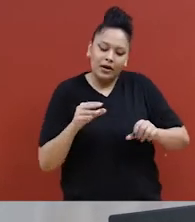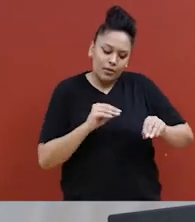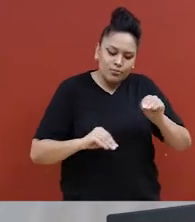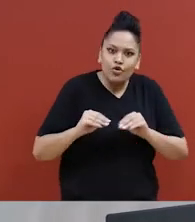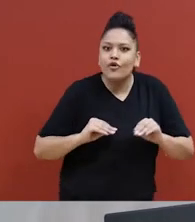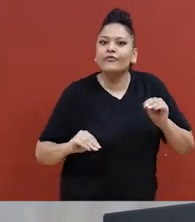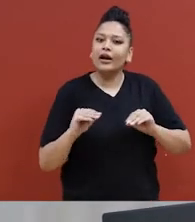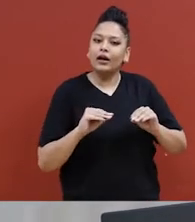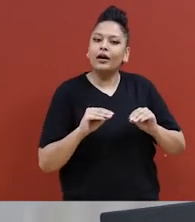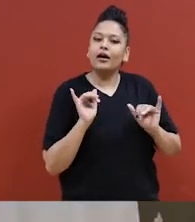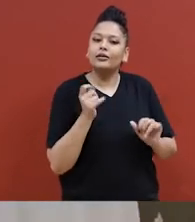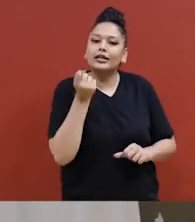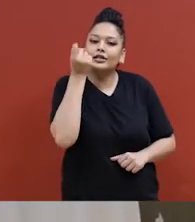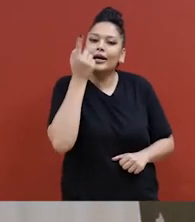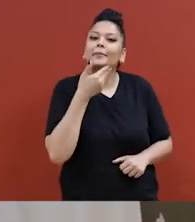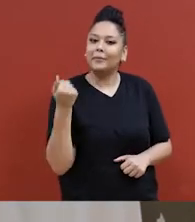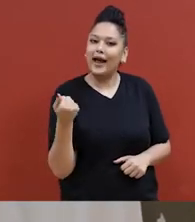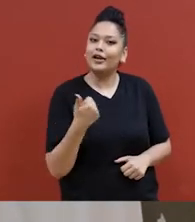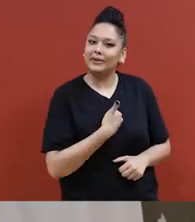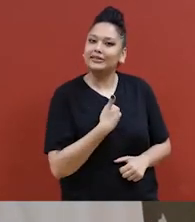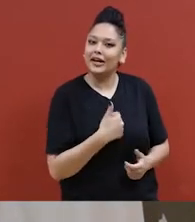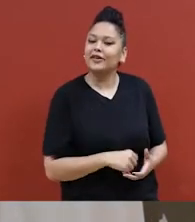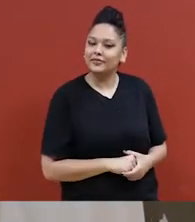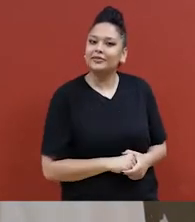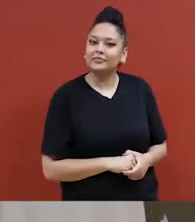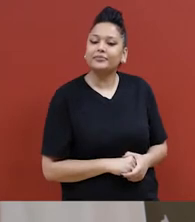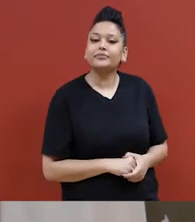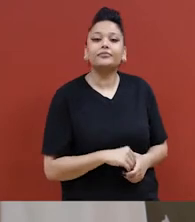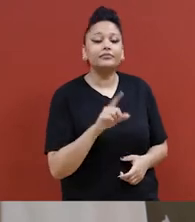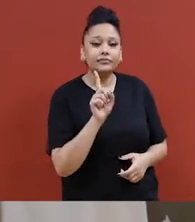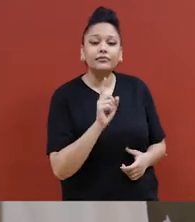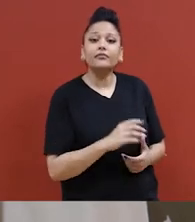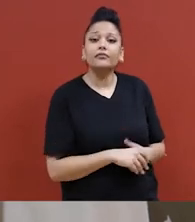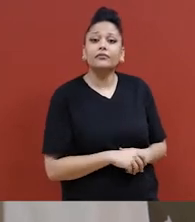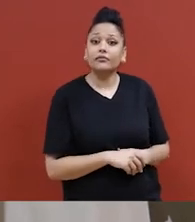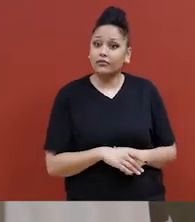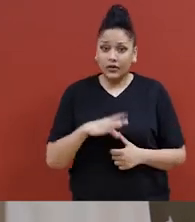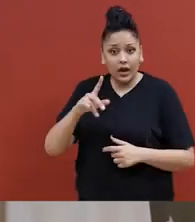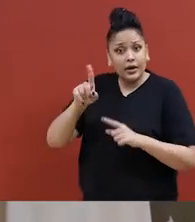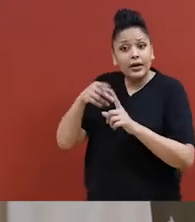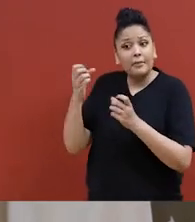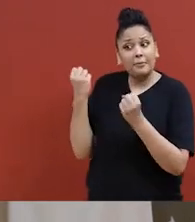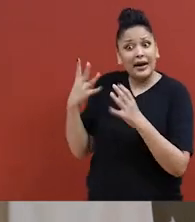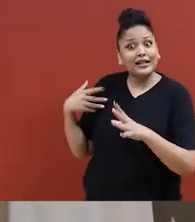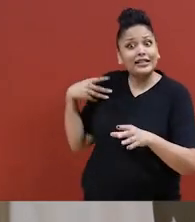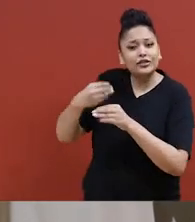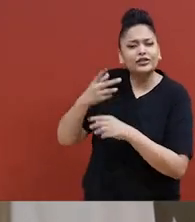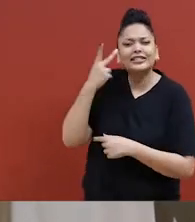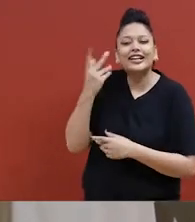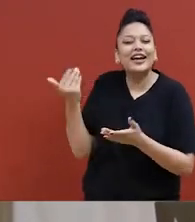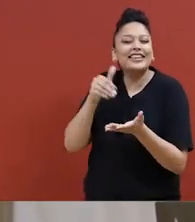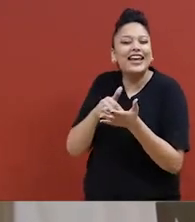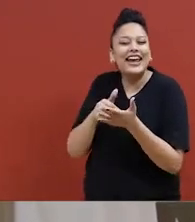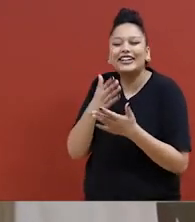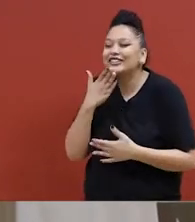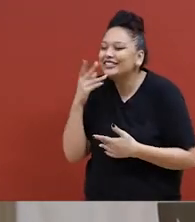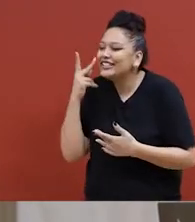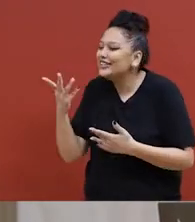Absolument. Merci pour cela. Et après toutes ces années, hein? Après toutes ces années, c'est tellement bon de te revoir. Merci.